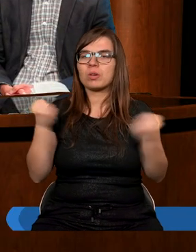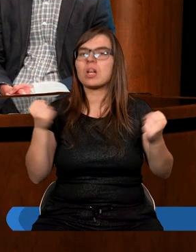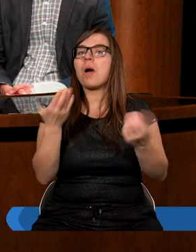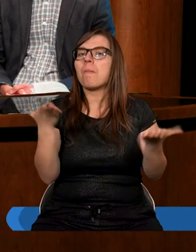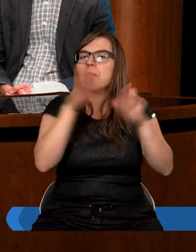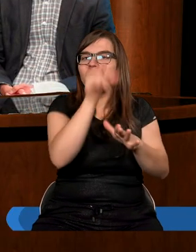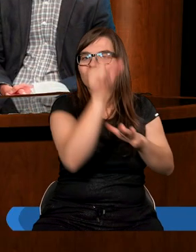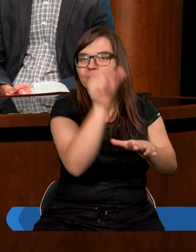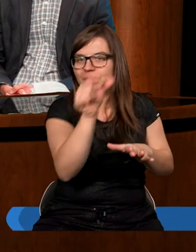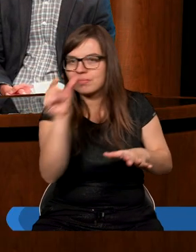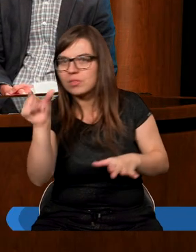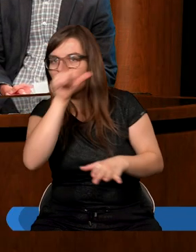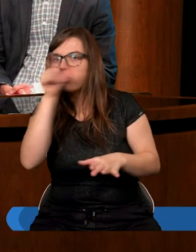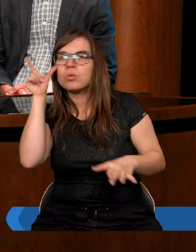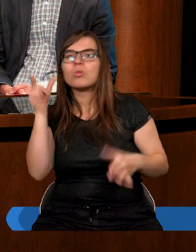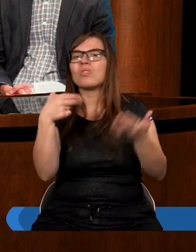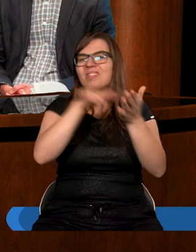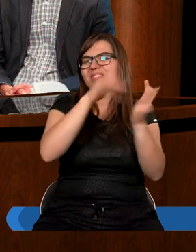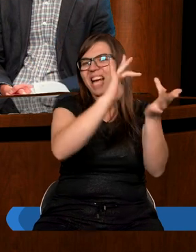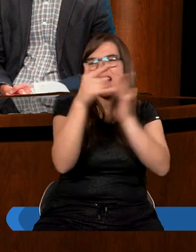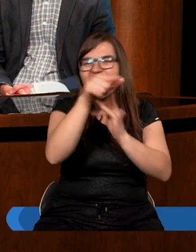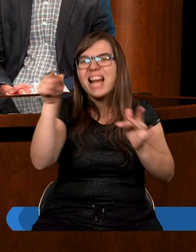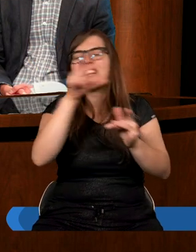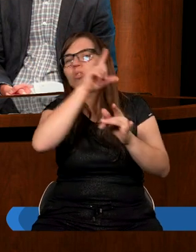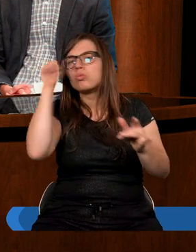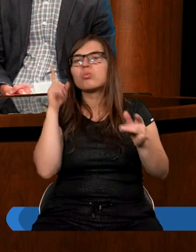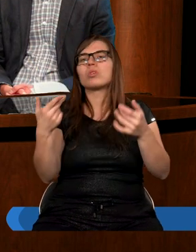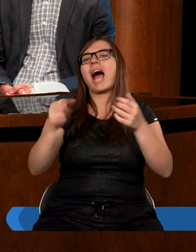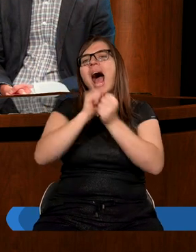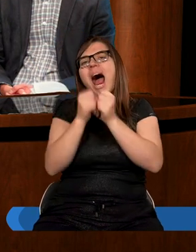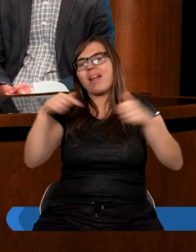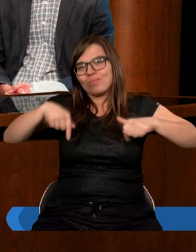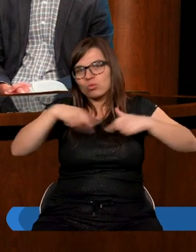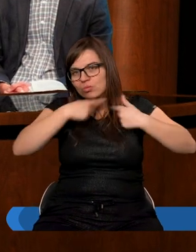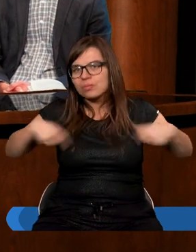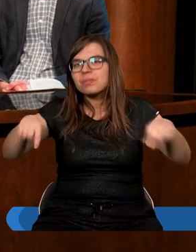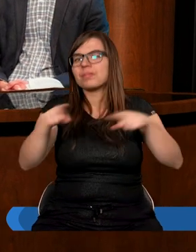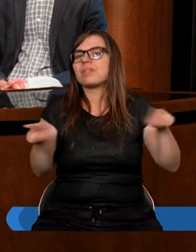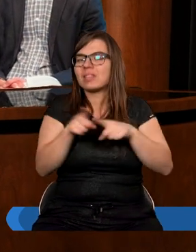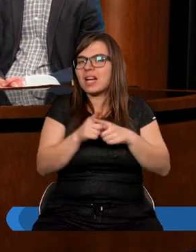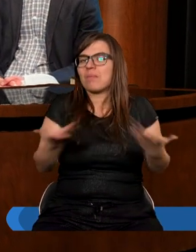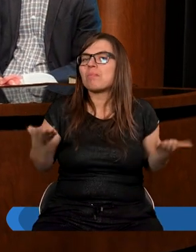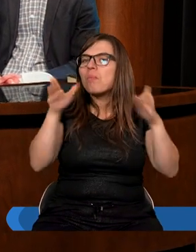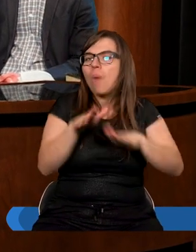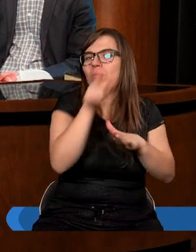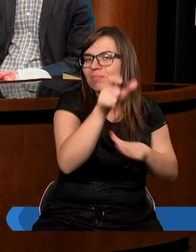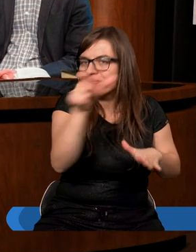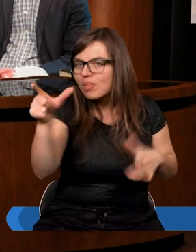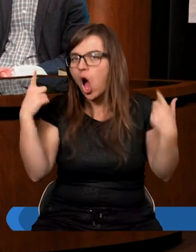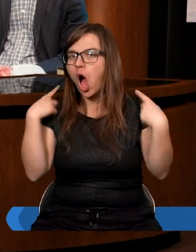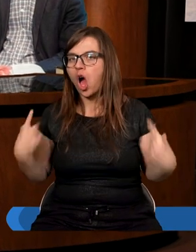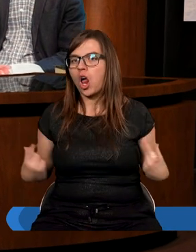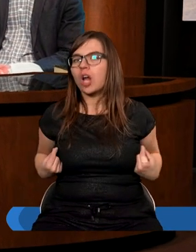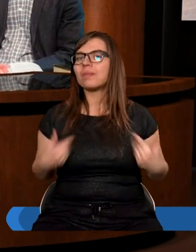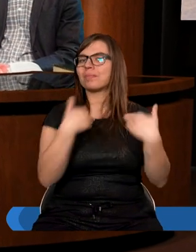nas, jak tutaj widzisz, również tych, którzy są przed ekranami. Pobłogosław te osoby i daj się